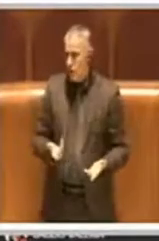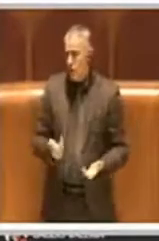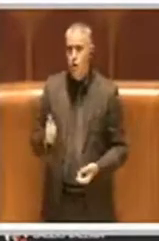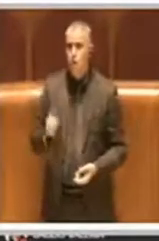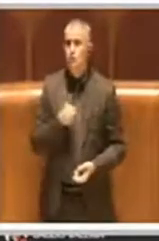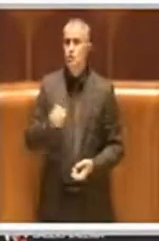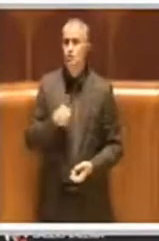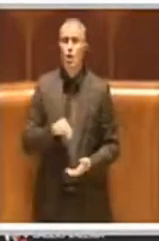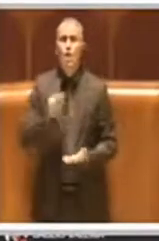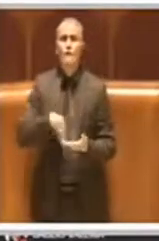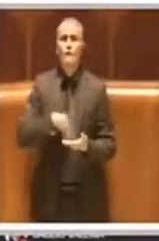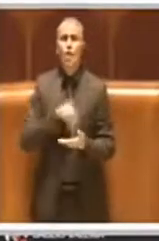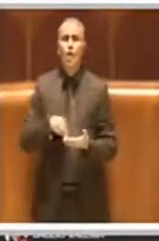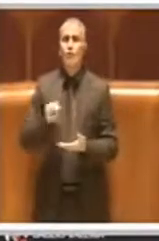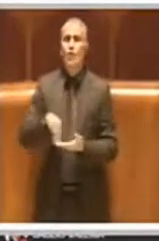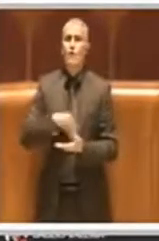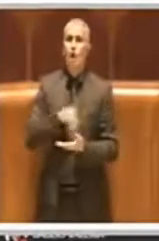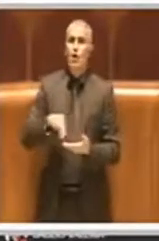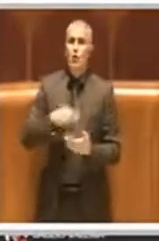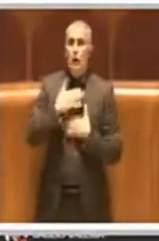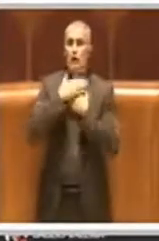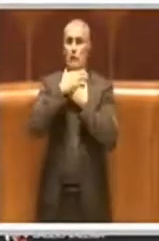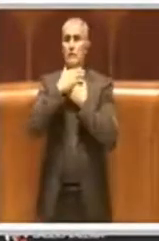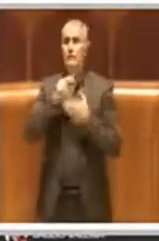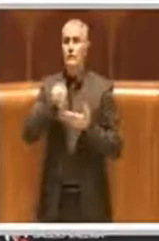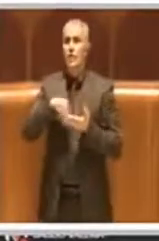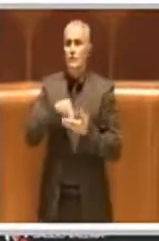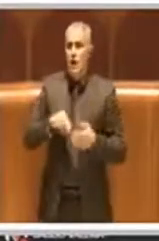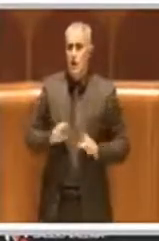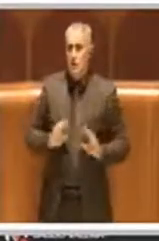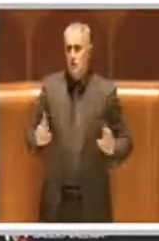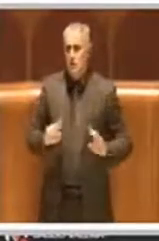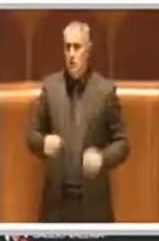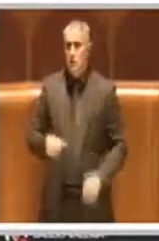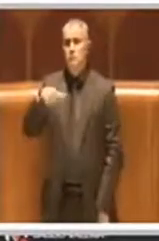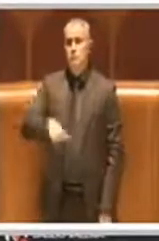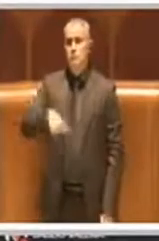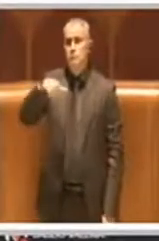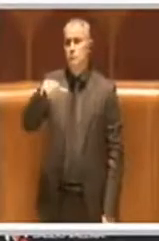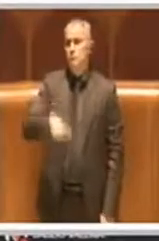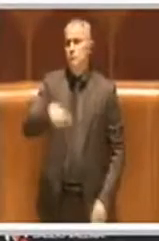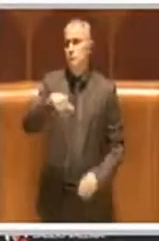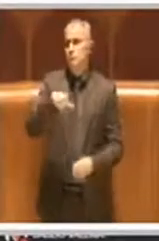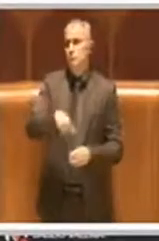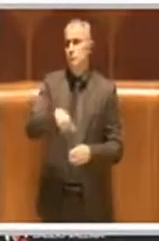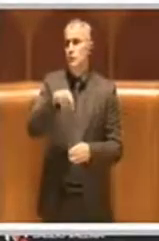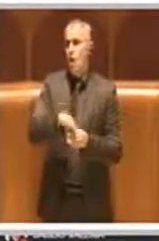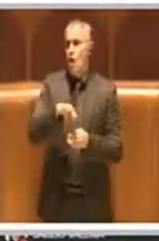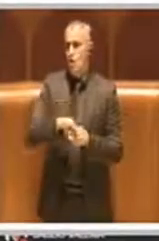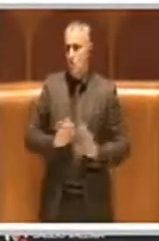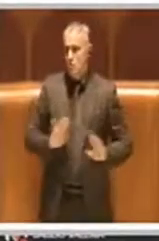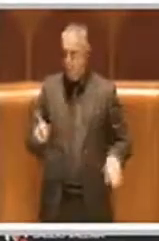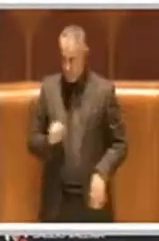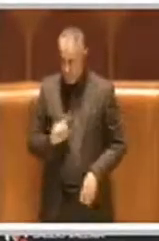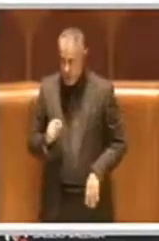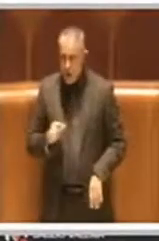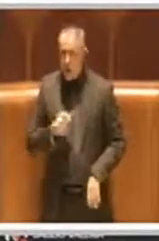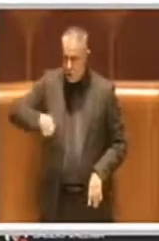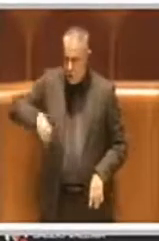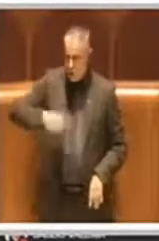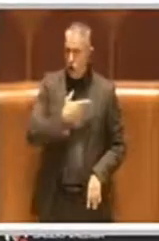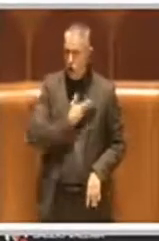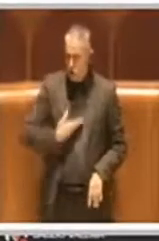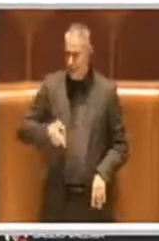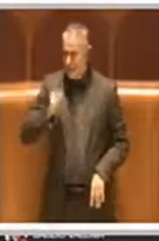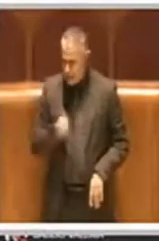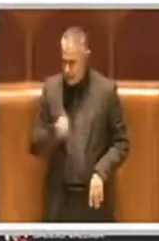tante volte, voto torto collo delle delibere, quindi a premere il bottoncino, ma è importante, capire poi